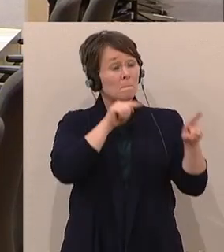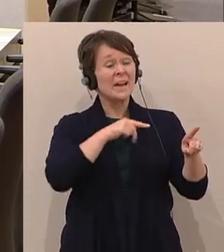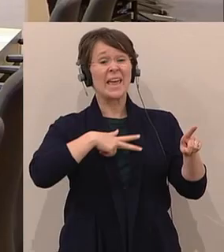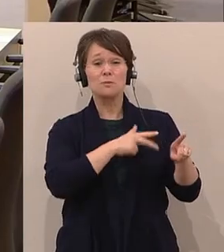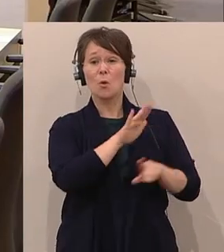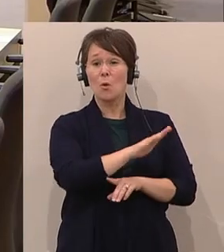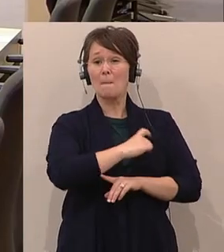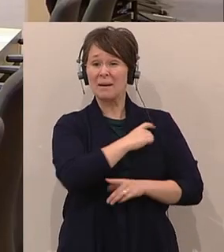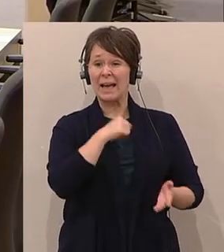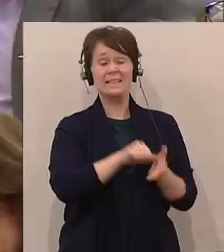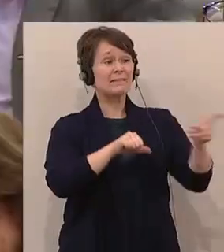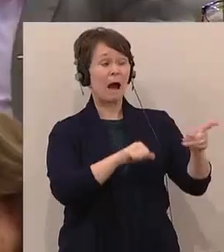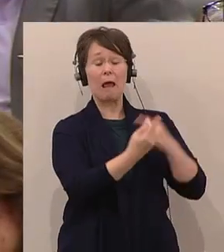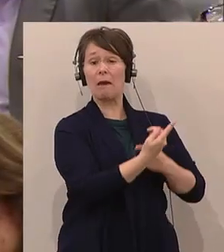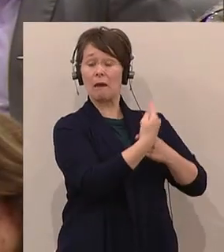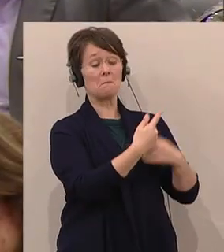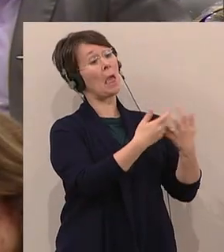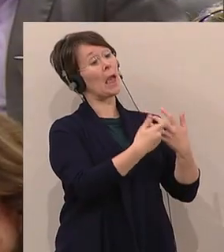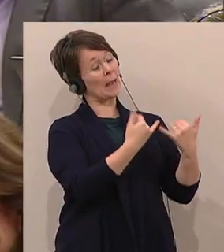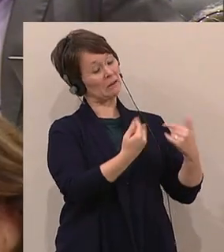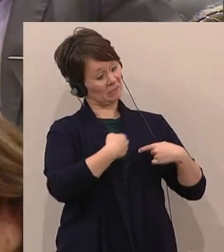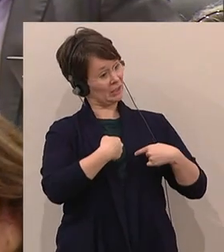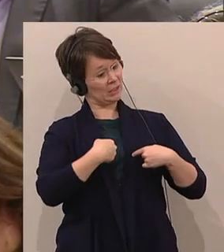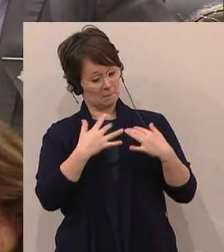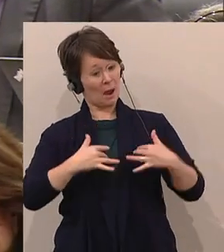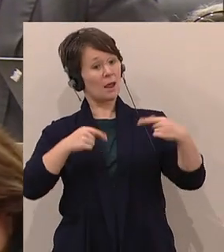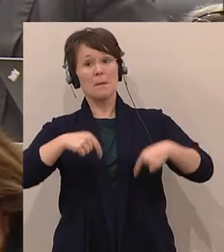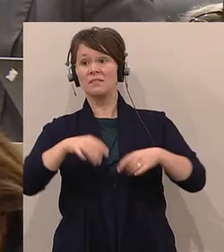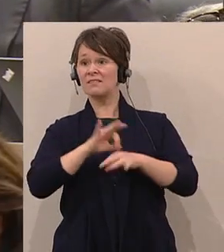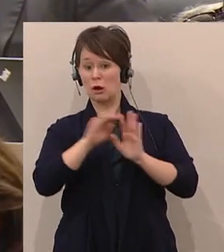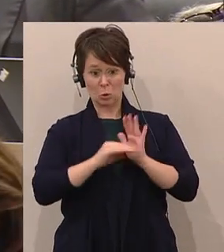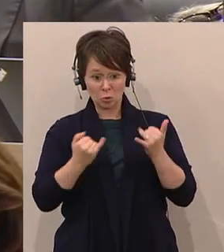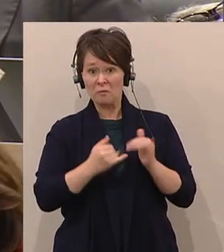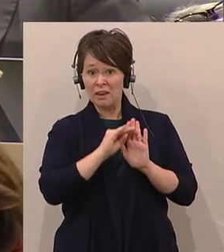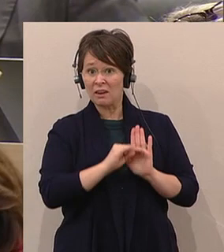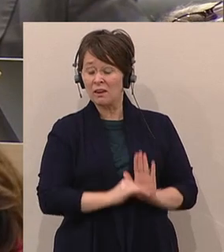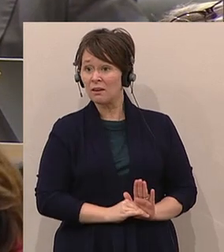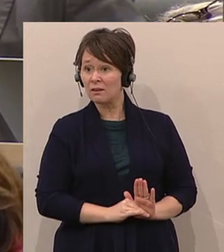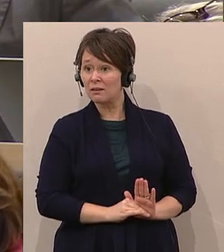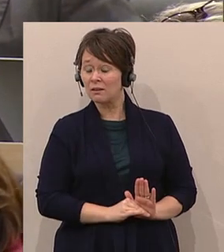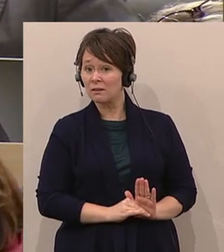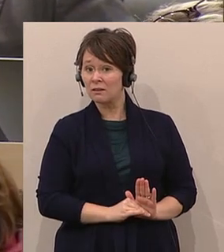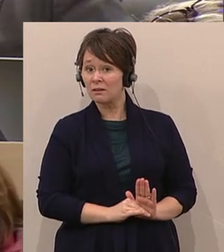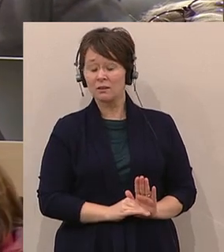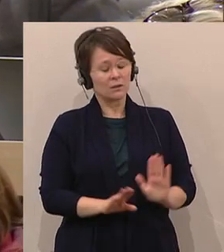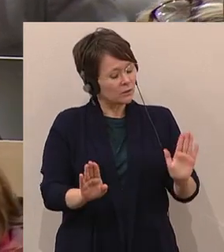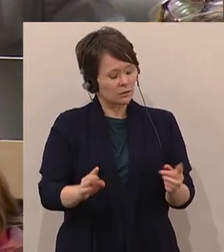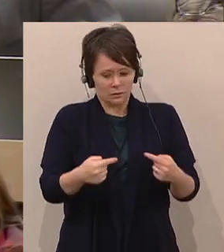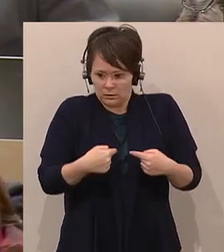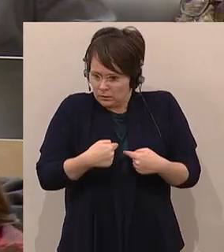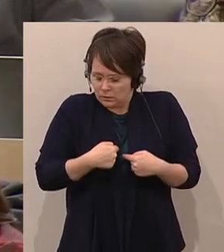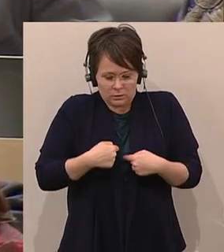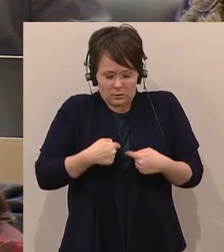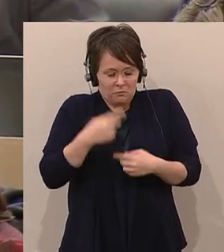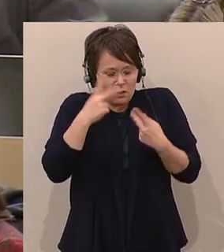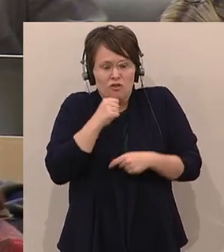der SPÖ erklären lassen, wie die Tagesordnung des Parlaments auszusehen hat. Ich habe dafür nicht